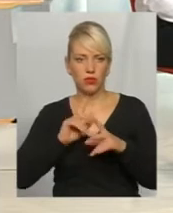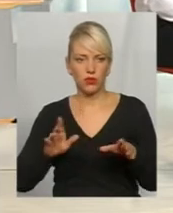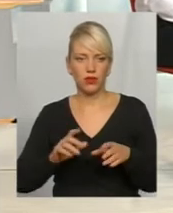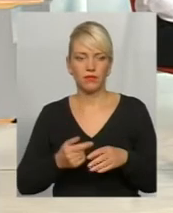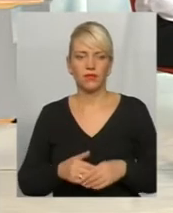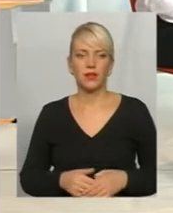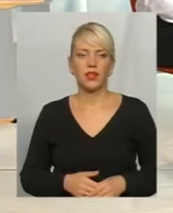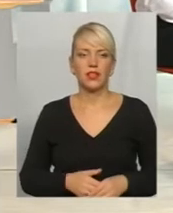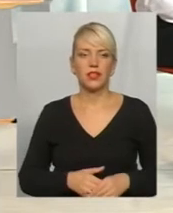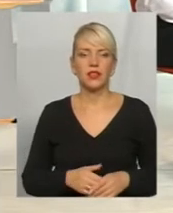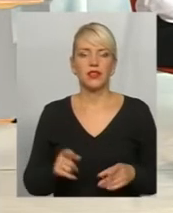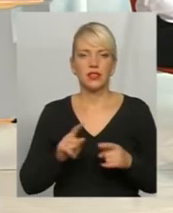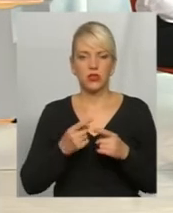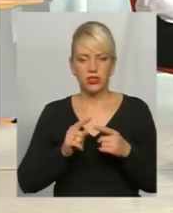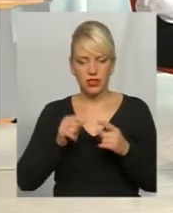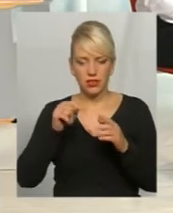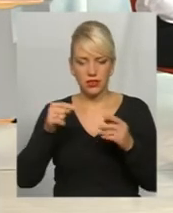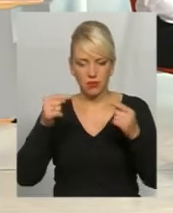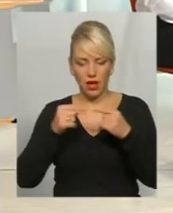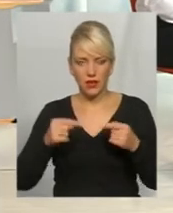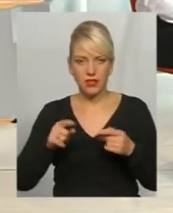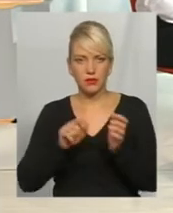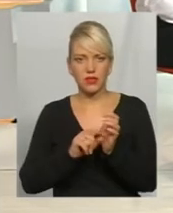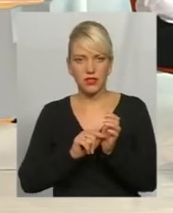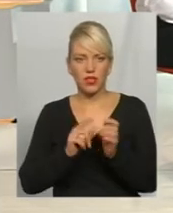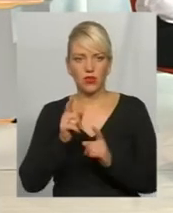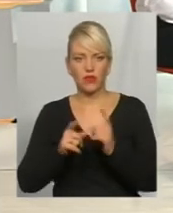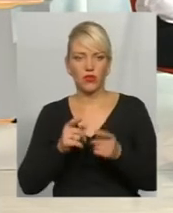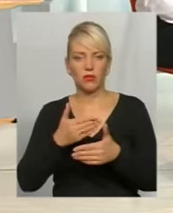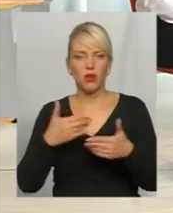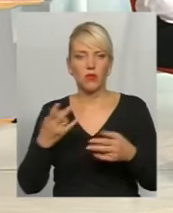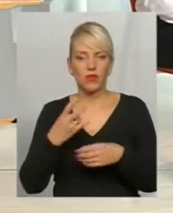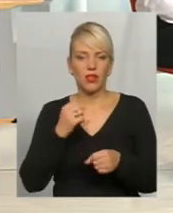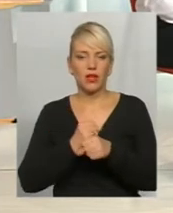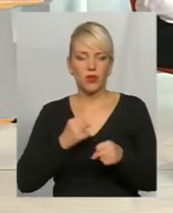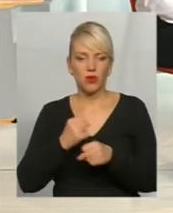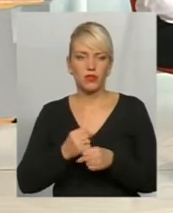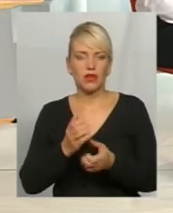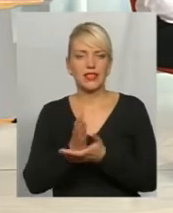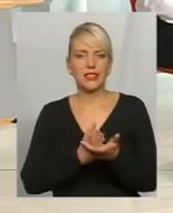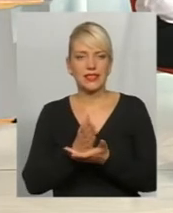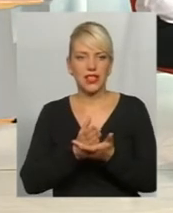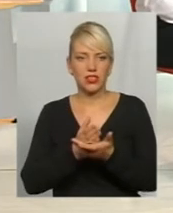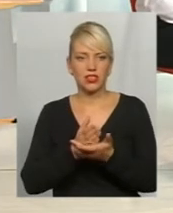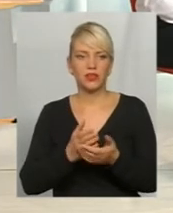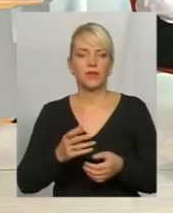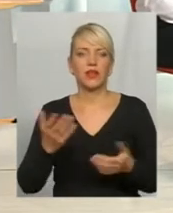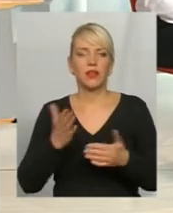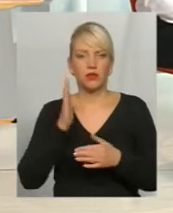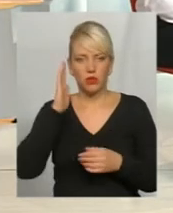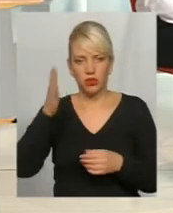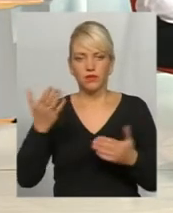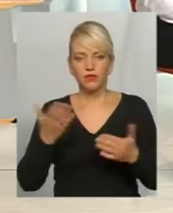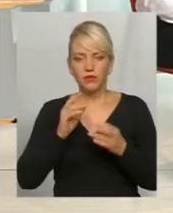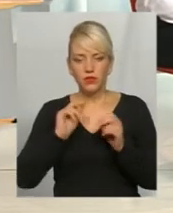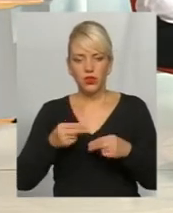Тут збігається і пенсійною реформою. Тобто ми маємо напрацювати стаж страховий, який буде. Тобто, чим